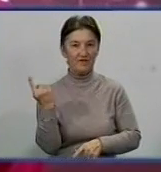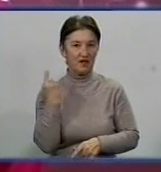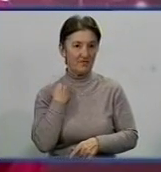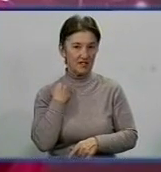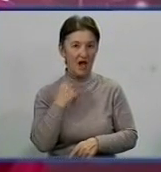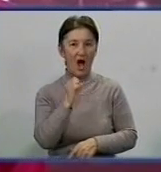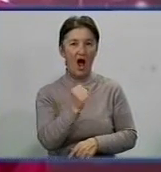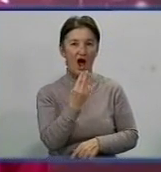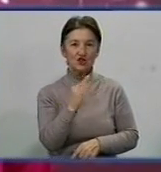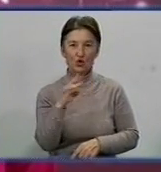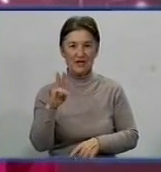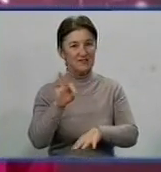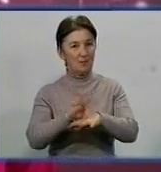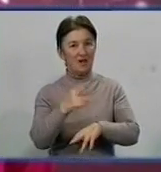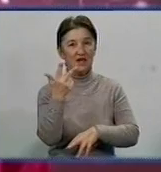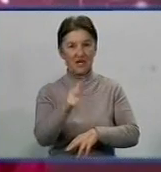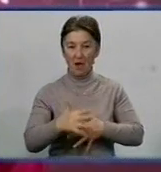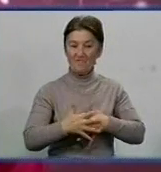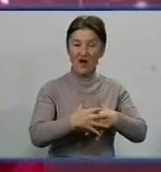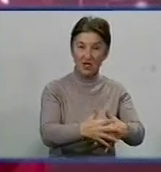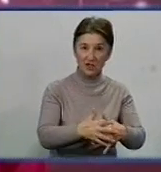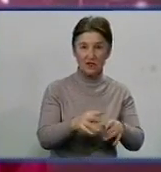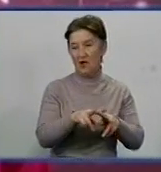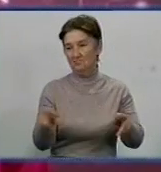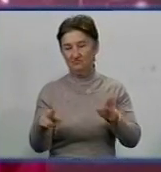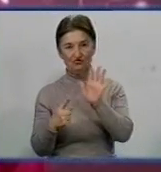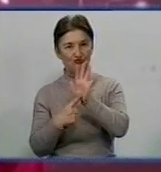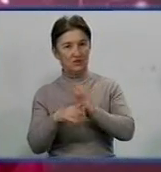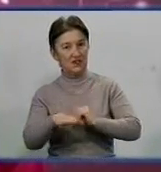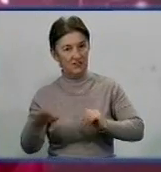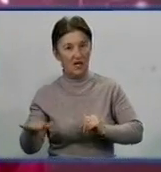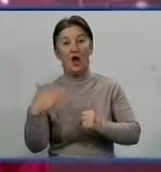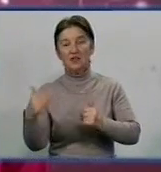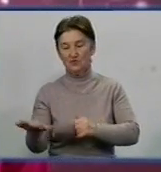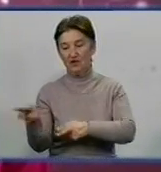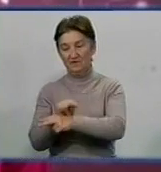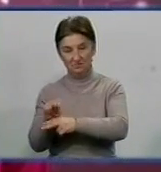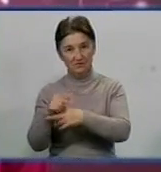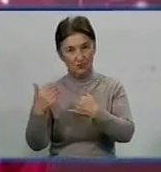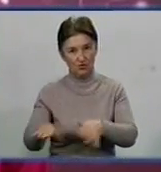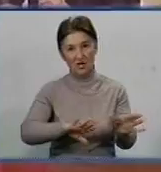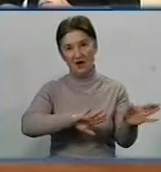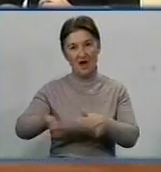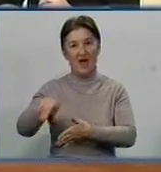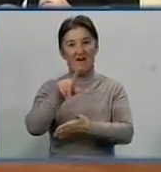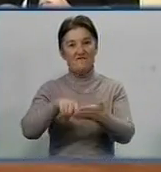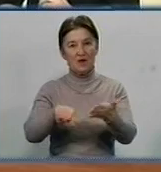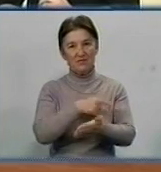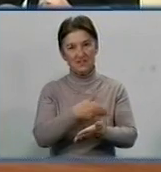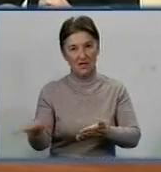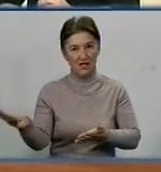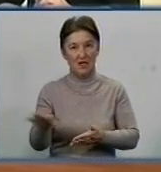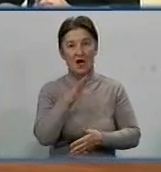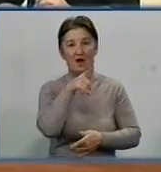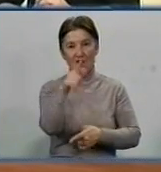АН1 захворіли троє вагітних та стільки ж дітей. Їх вже успішно вилікували і виписали з медзакладів. Про це під час прес